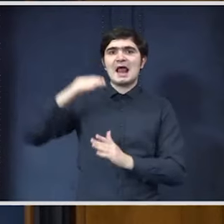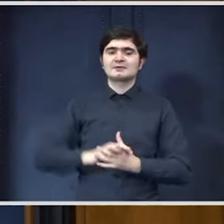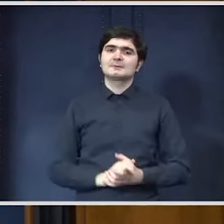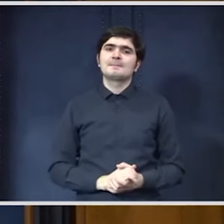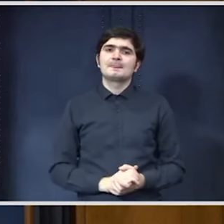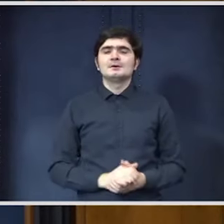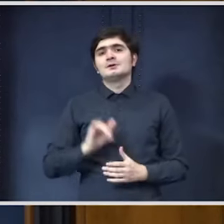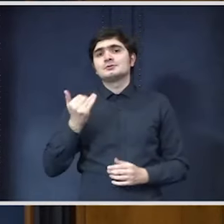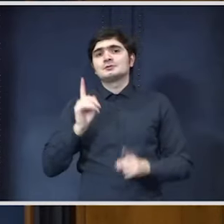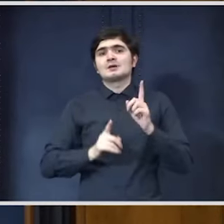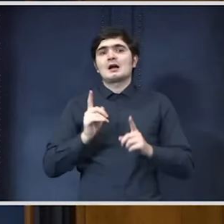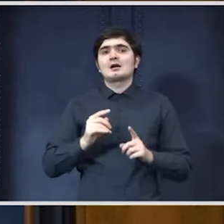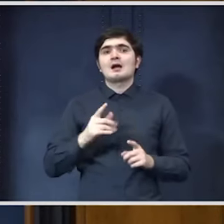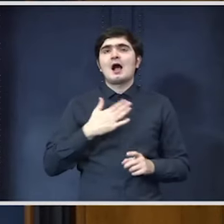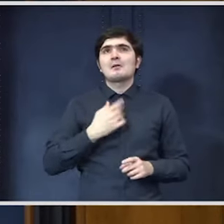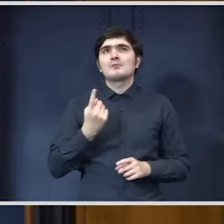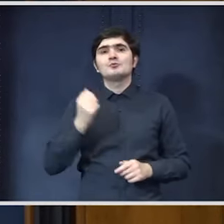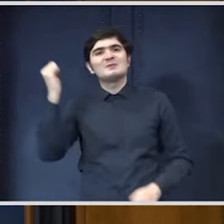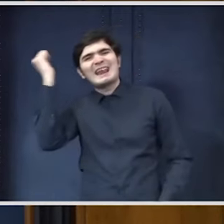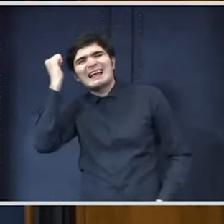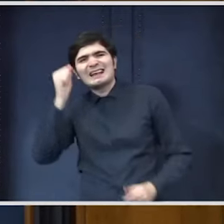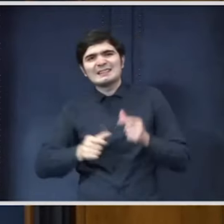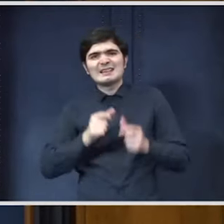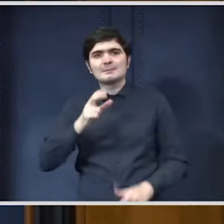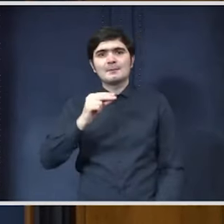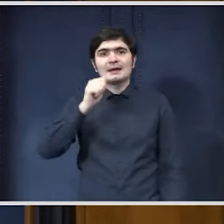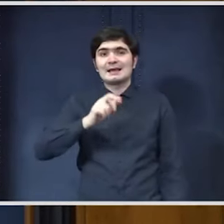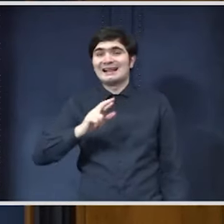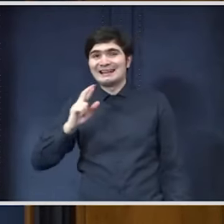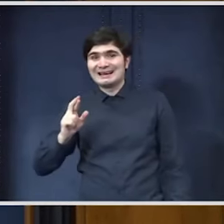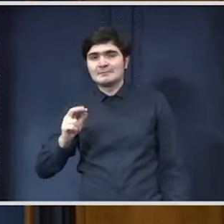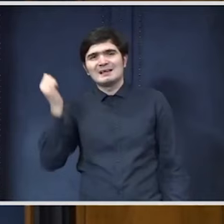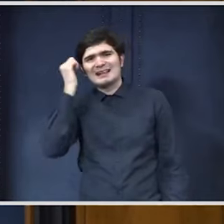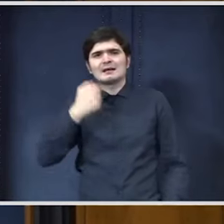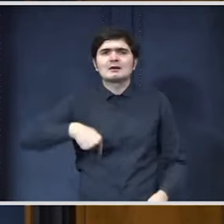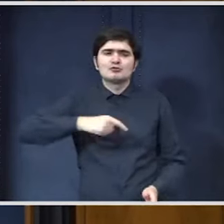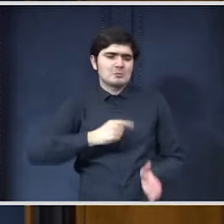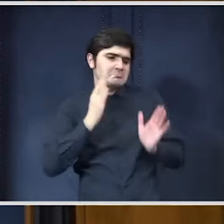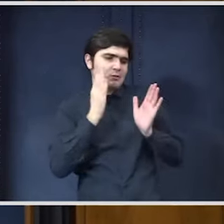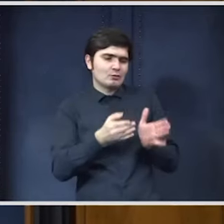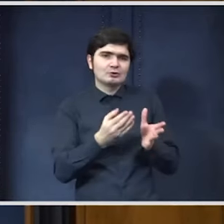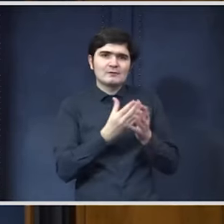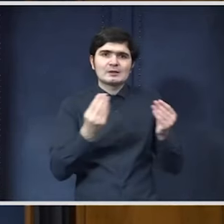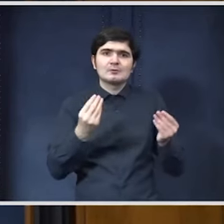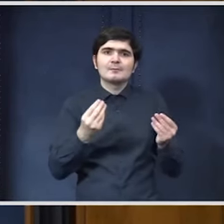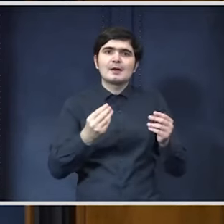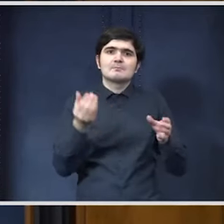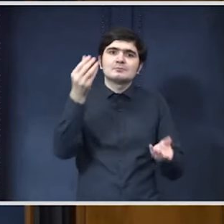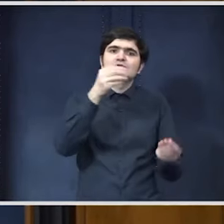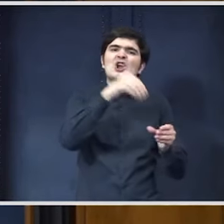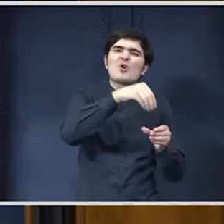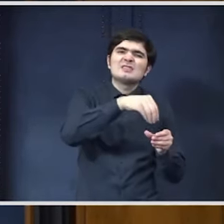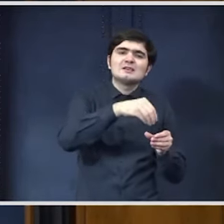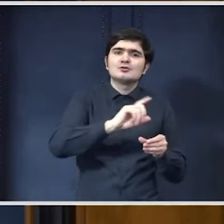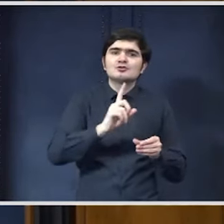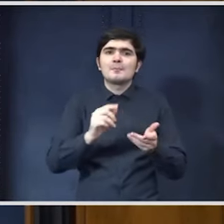Și dacă ar fi să am un regret legat de acest PNRR este acela că ne-am concentrat foarte mult pe conținut și